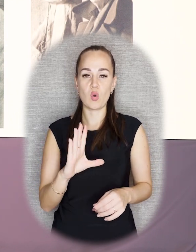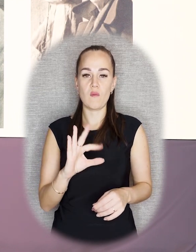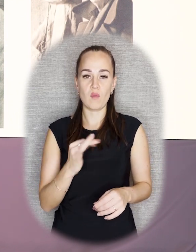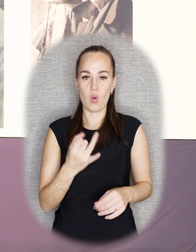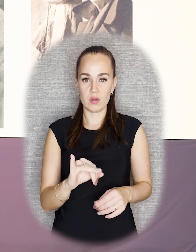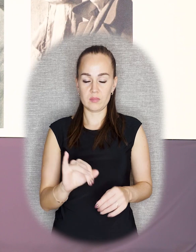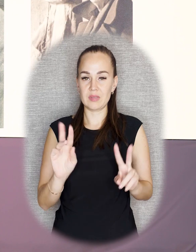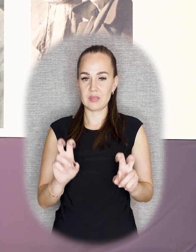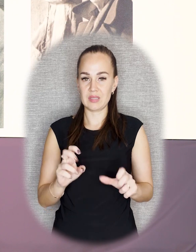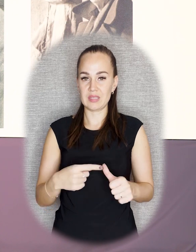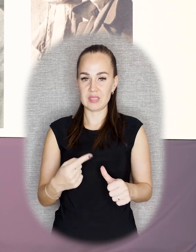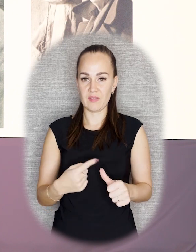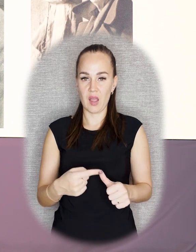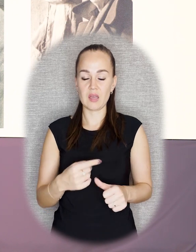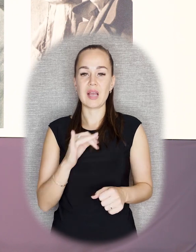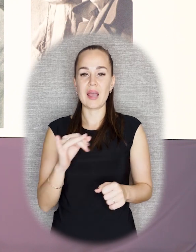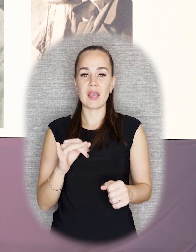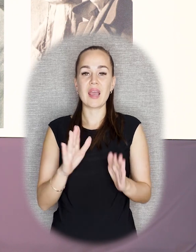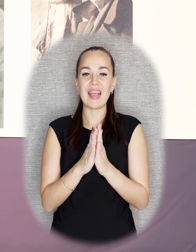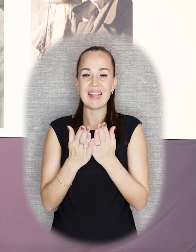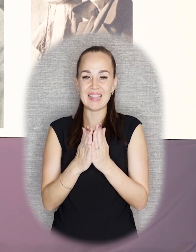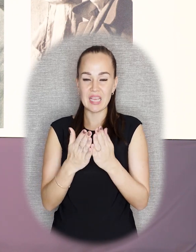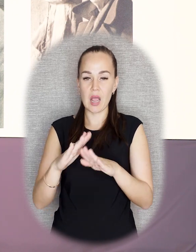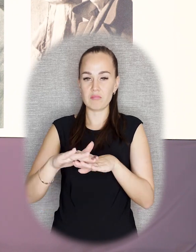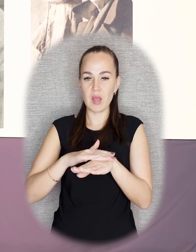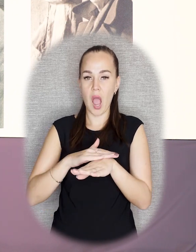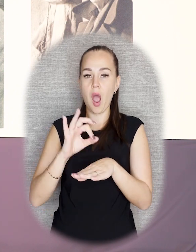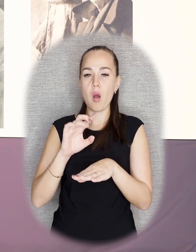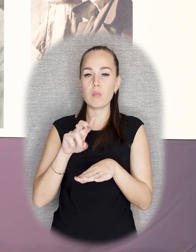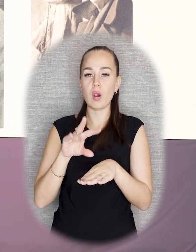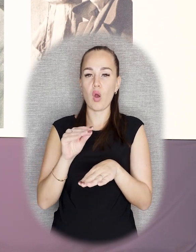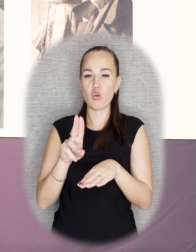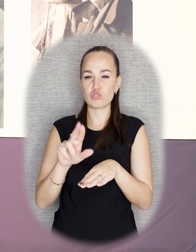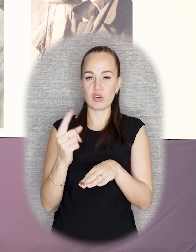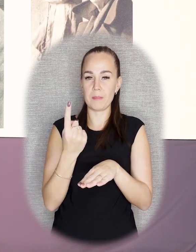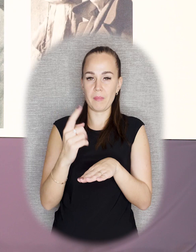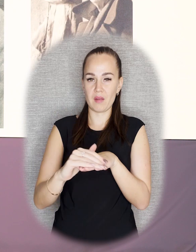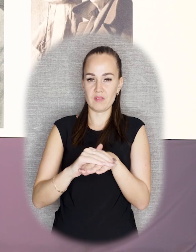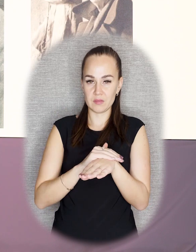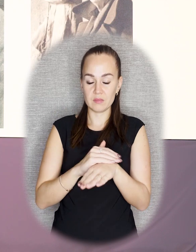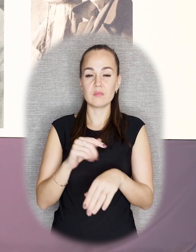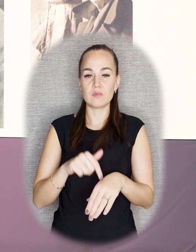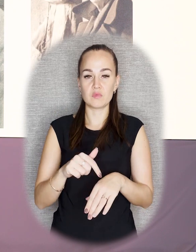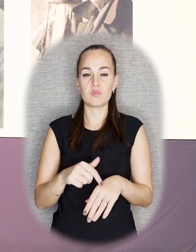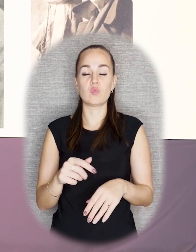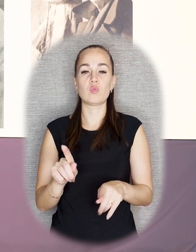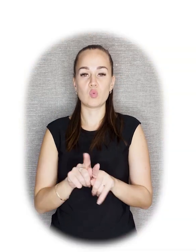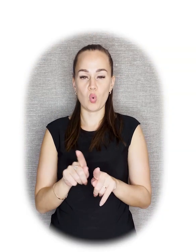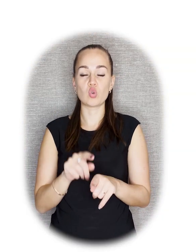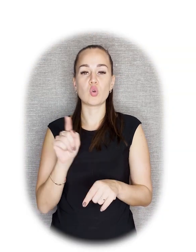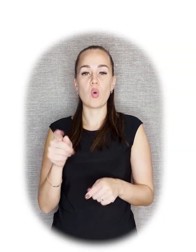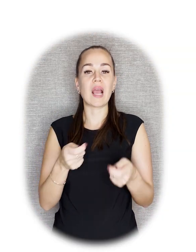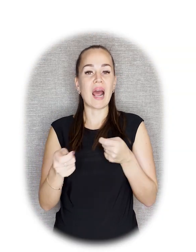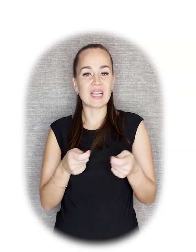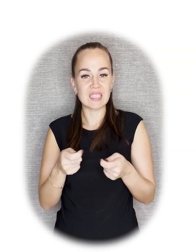И также мы видим обложку книги «Путь скульптора», потому что помимо того, что он координировал план, создал сам несколько памятников,